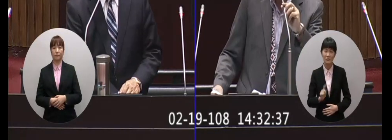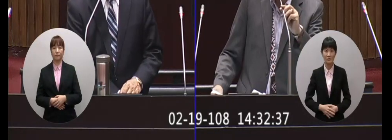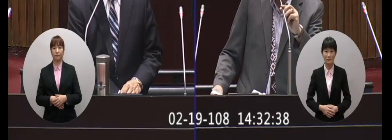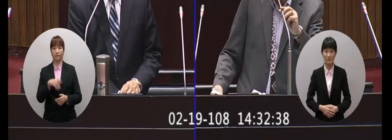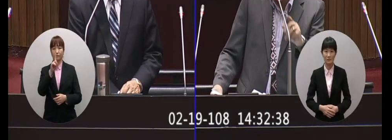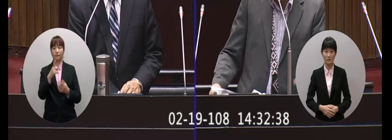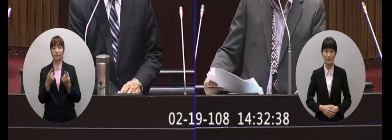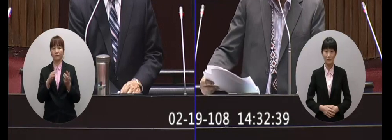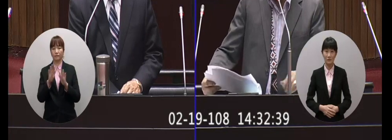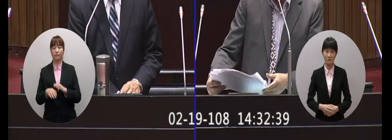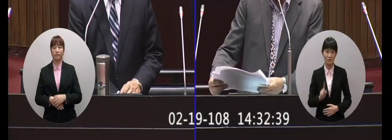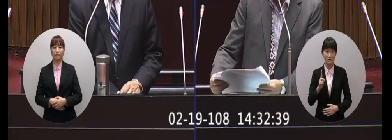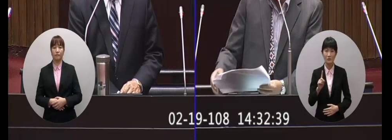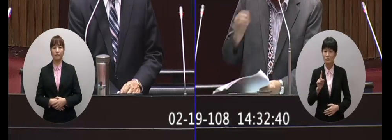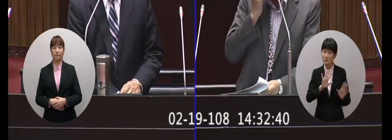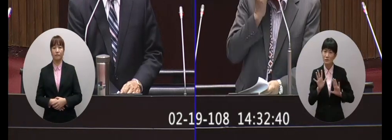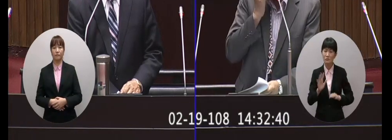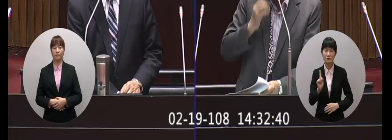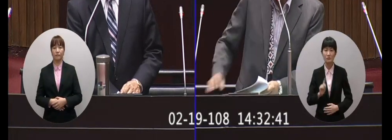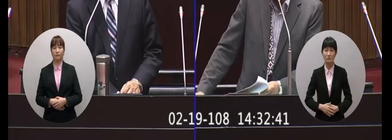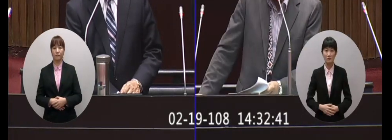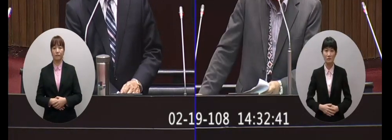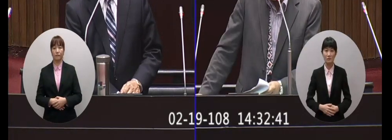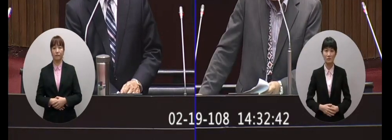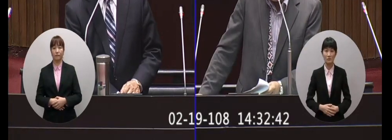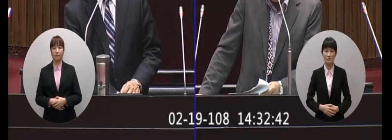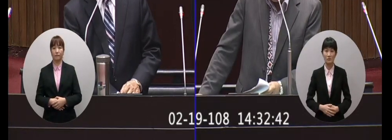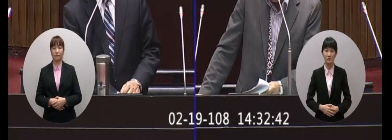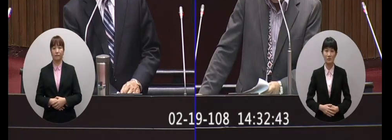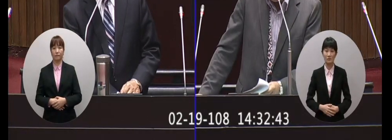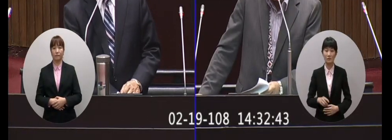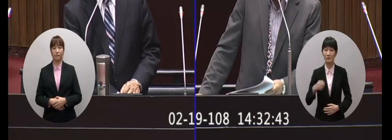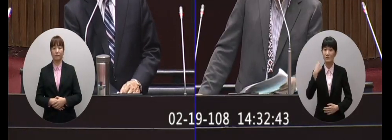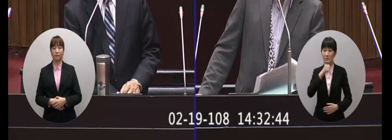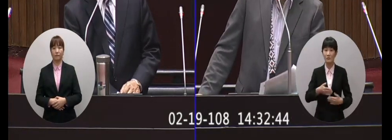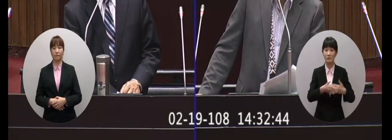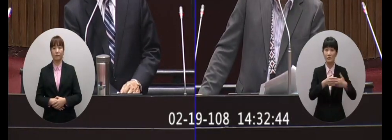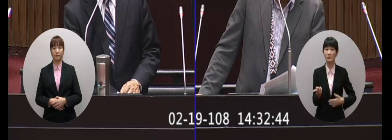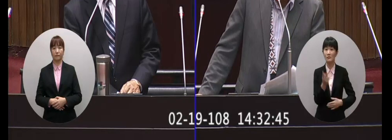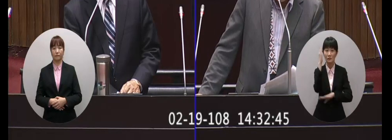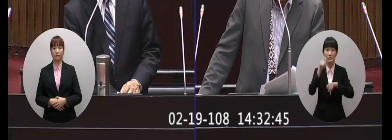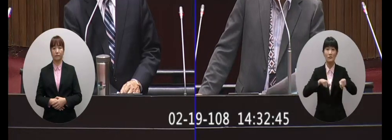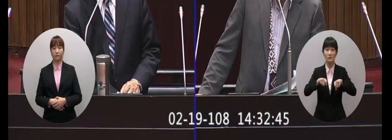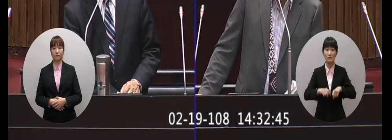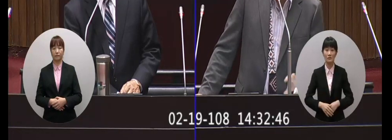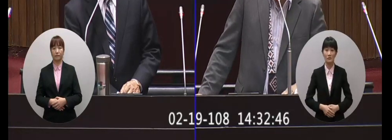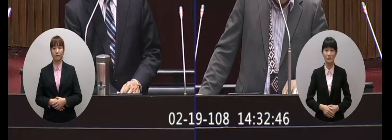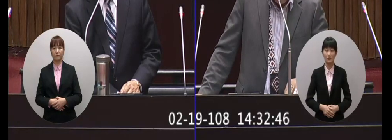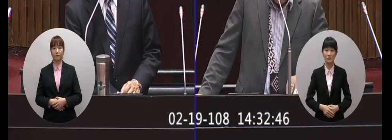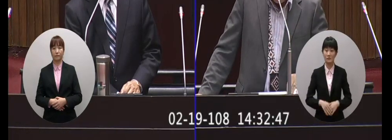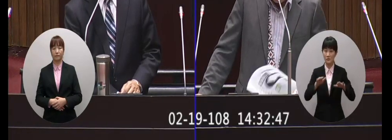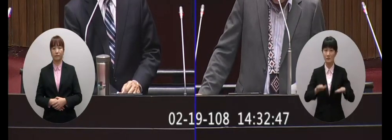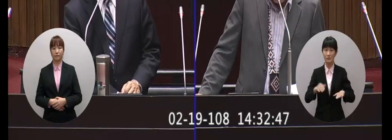一個樣一個樣樣因為這個兩岸的政策從這個